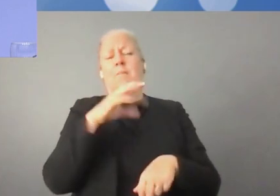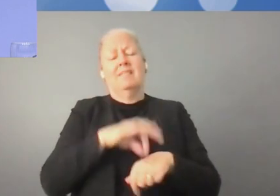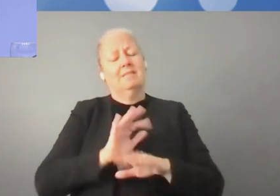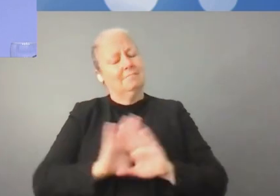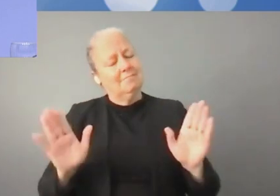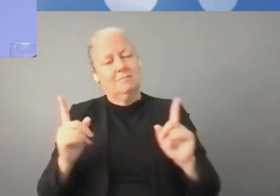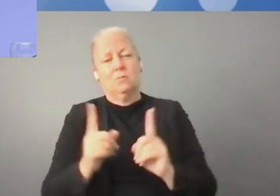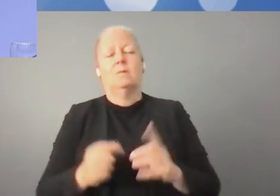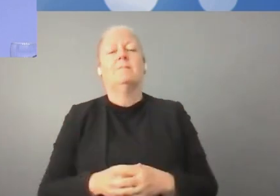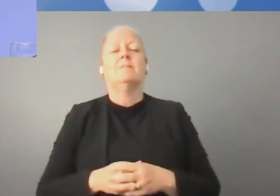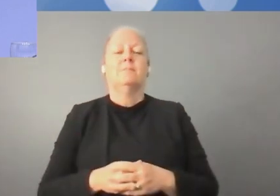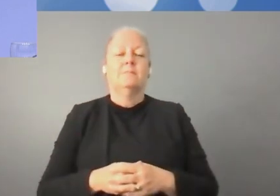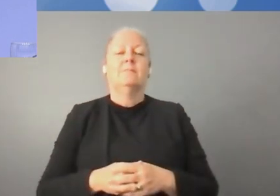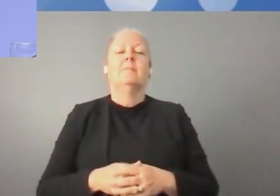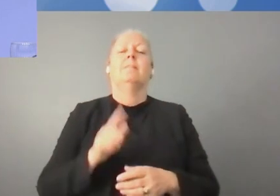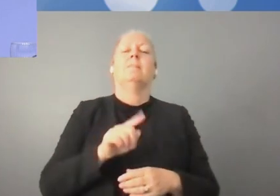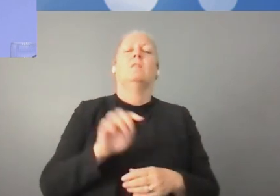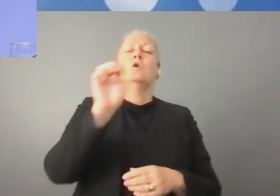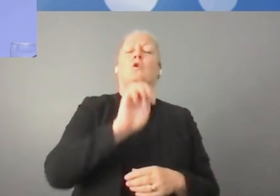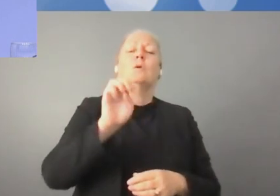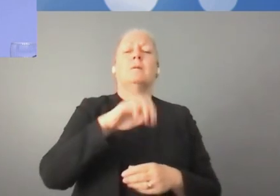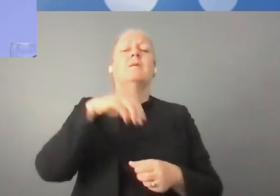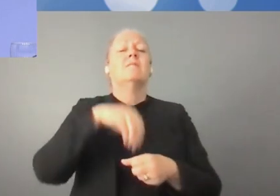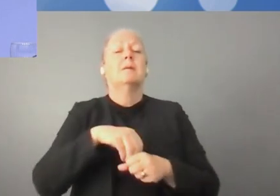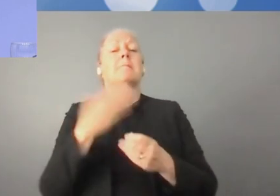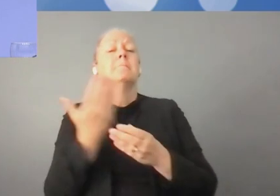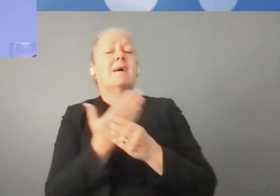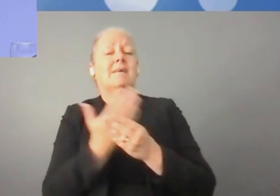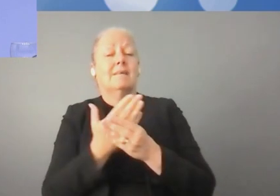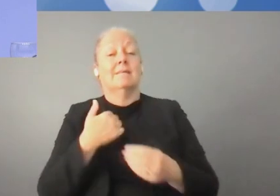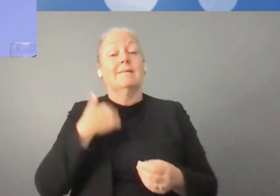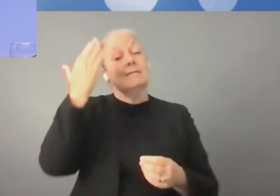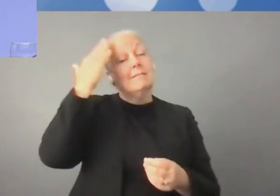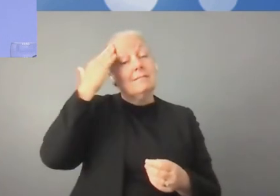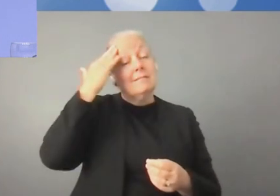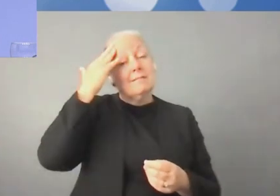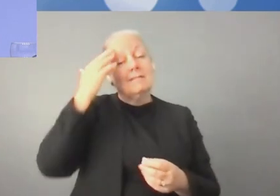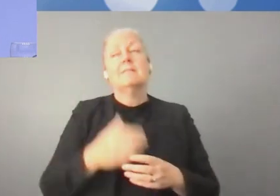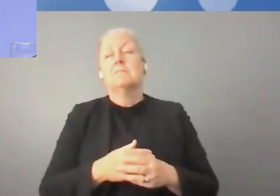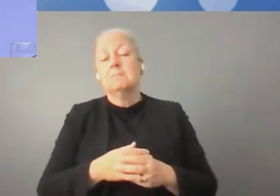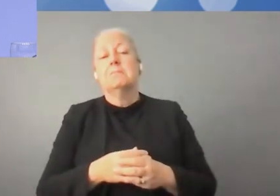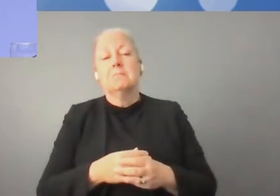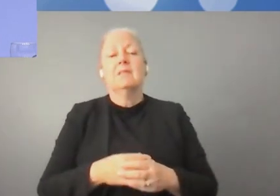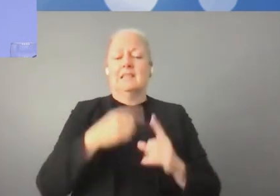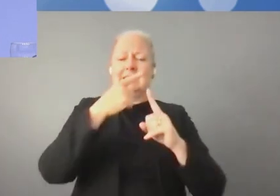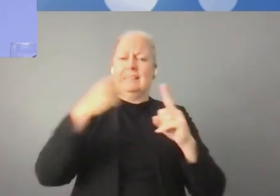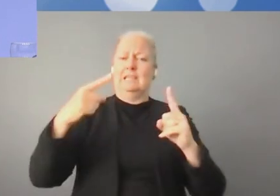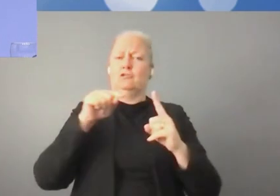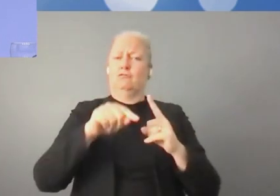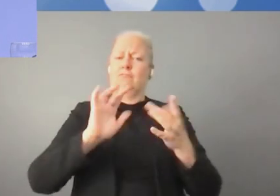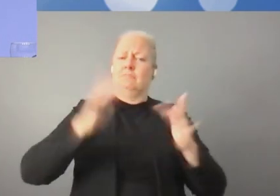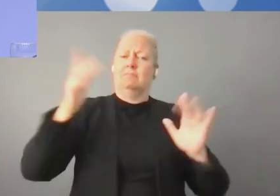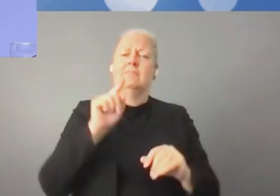la vice-présidente, mesdames et messieurs, Banque européenne d'investissement remarquent